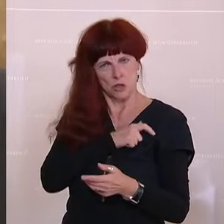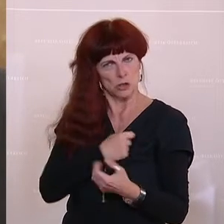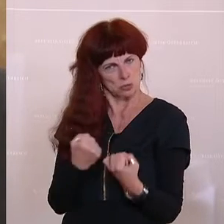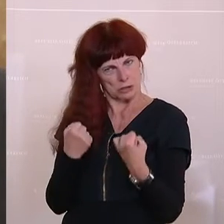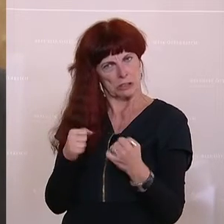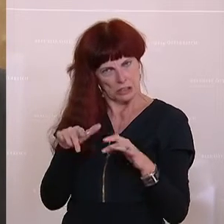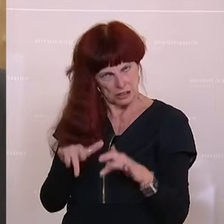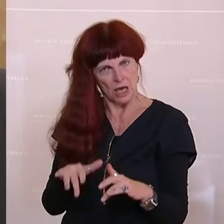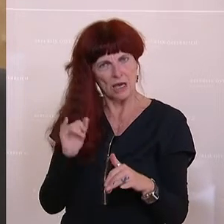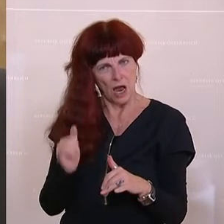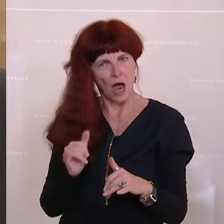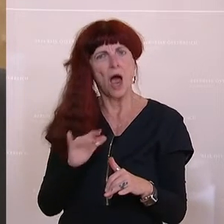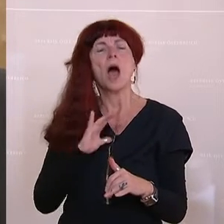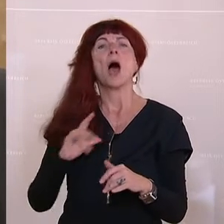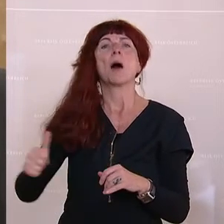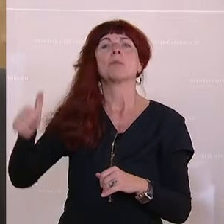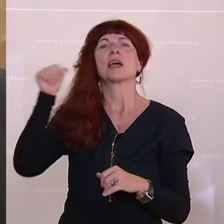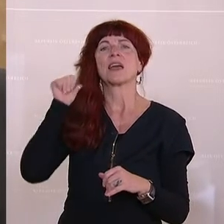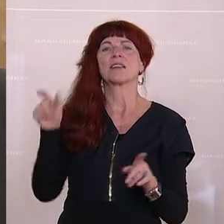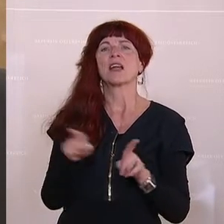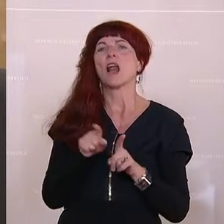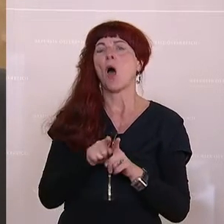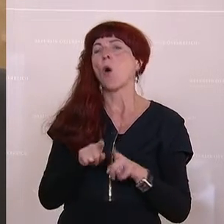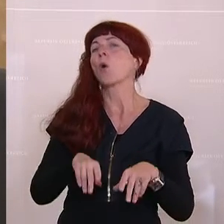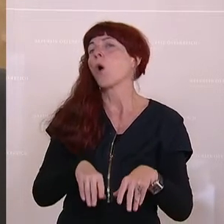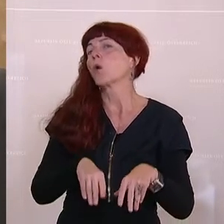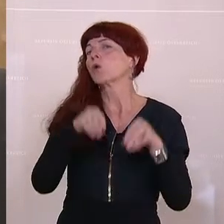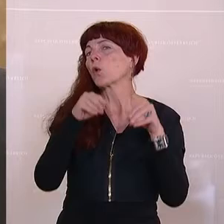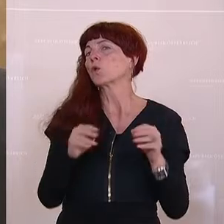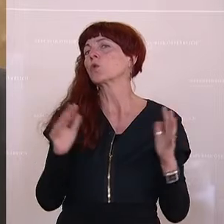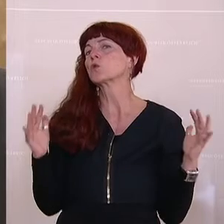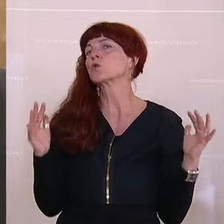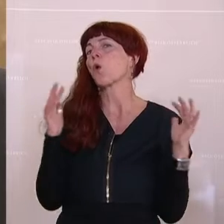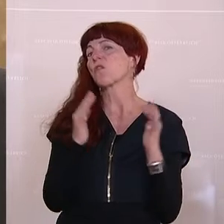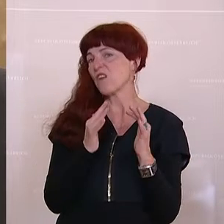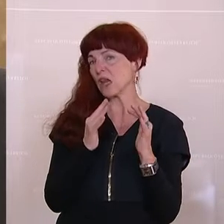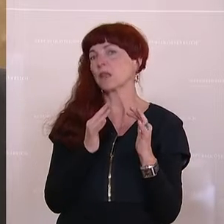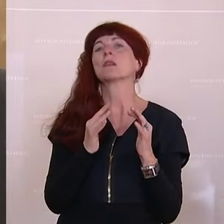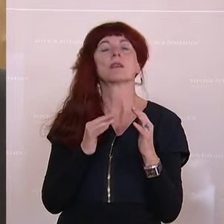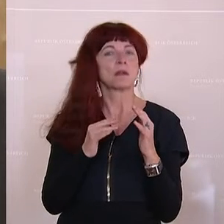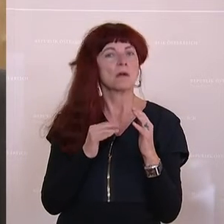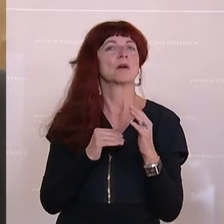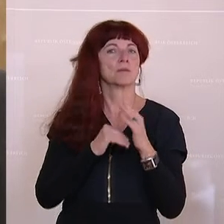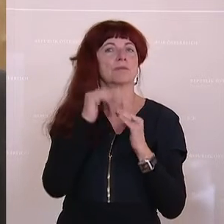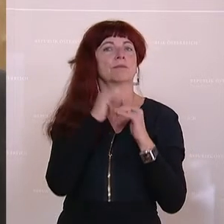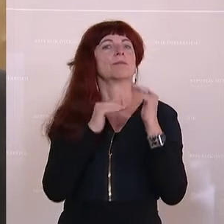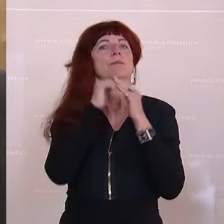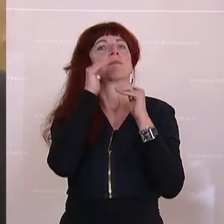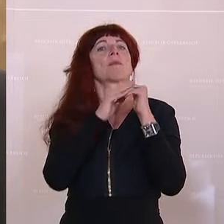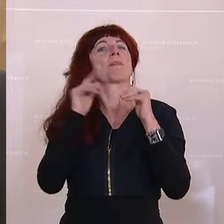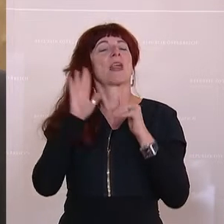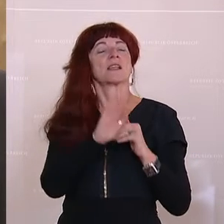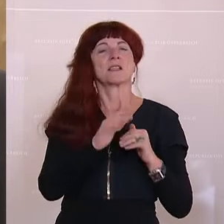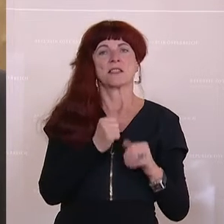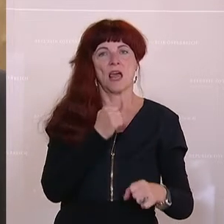berichten, dass sich gestern auch der Gründungskonvent konstituiert hat und seine Arbeit aufgenommen hat. Das bedeutet, dass die Erstellung von